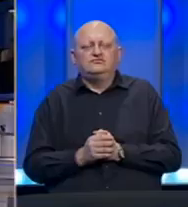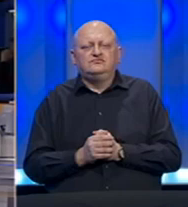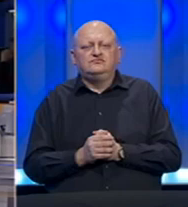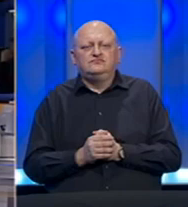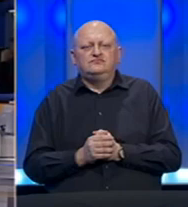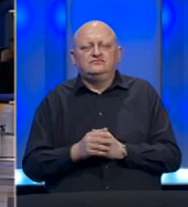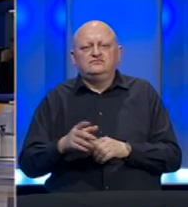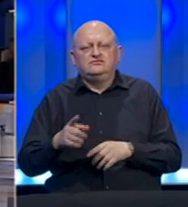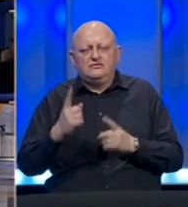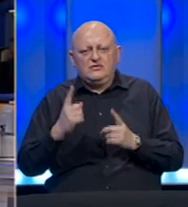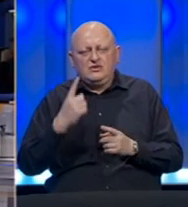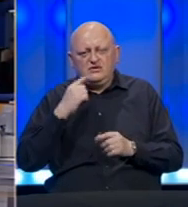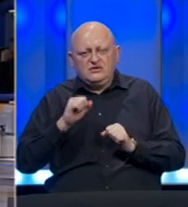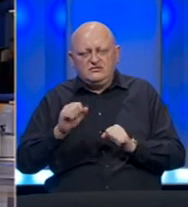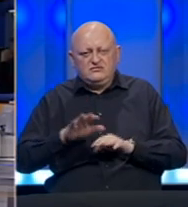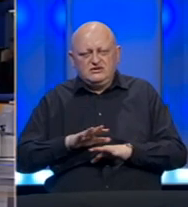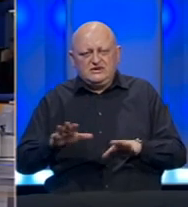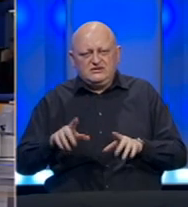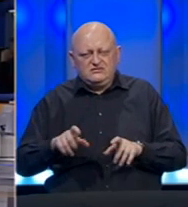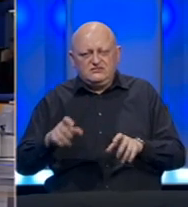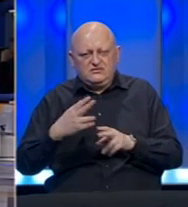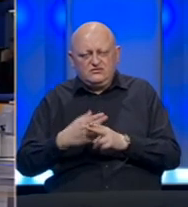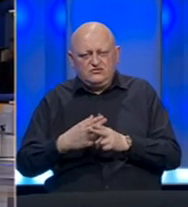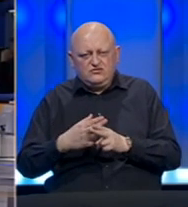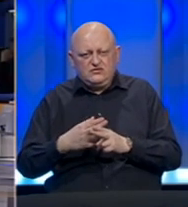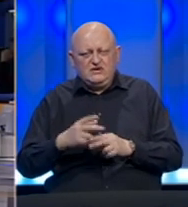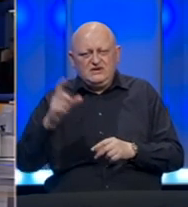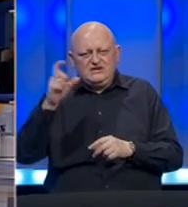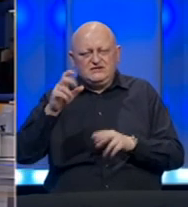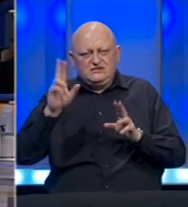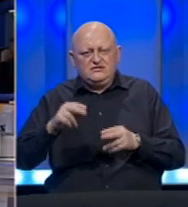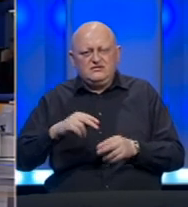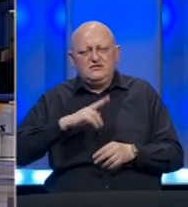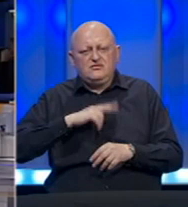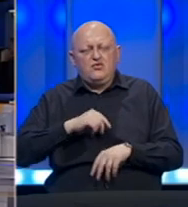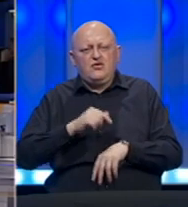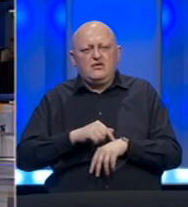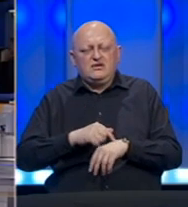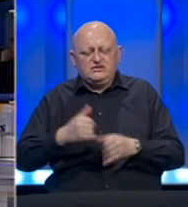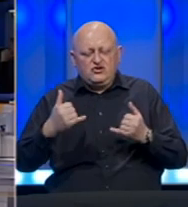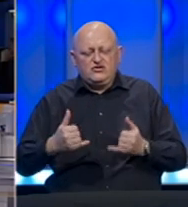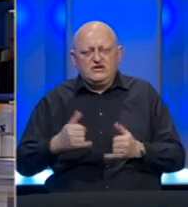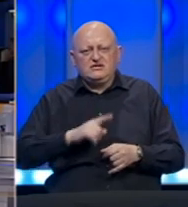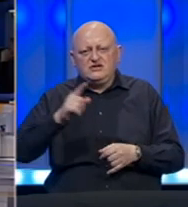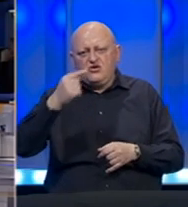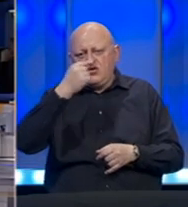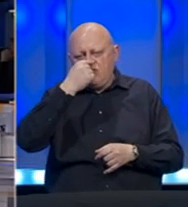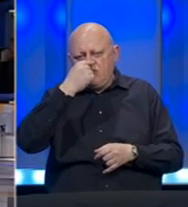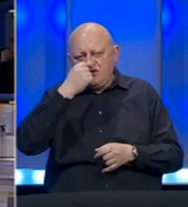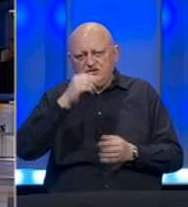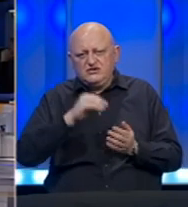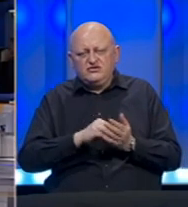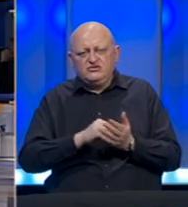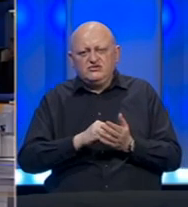U nastojanju da spriječi širenje zaraze koronavirusom, Srbija će imati policijski čas od danas do ponedjeljka još